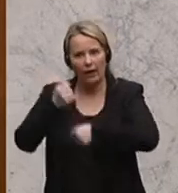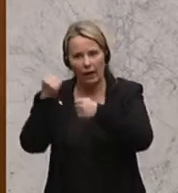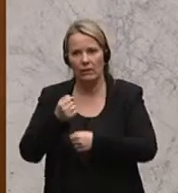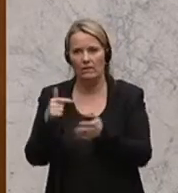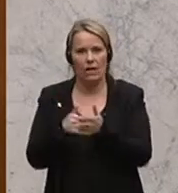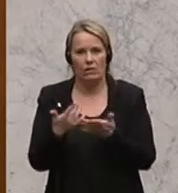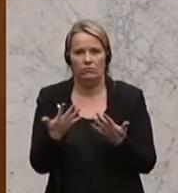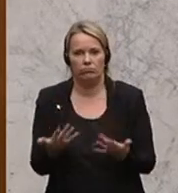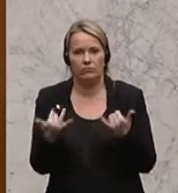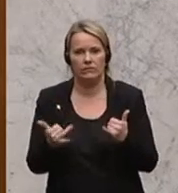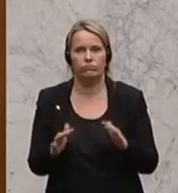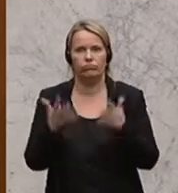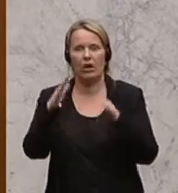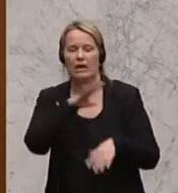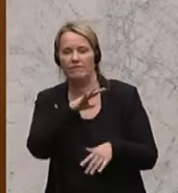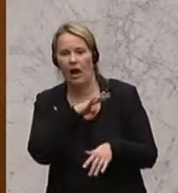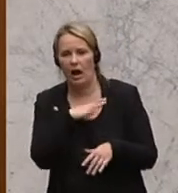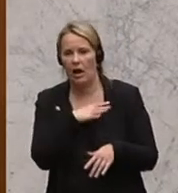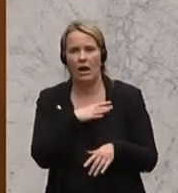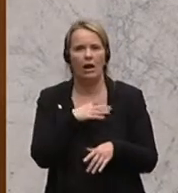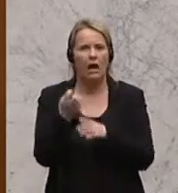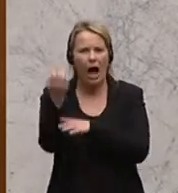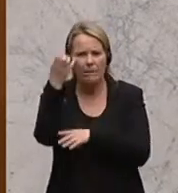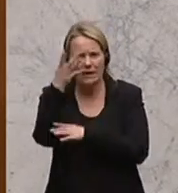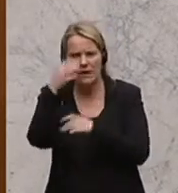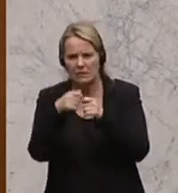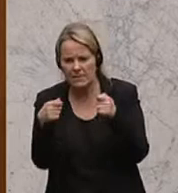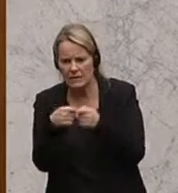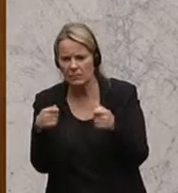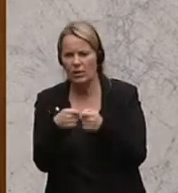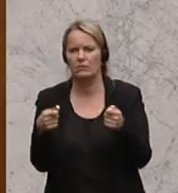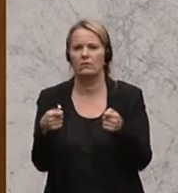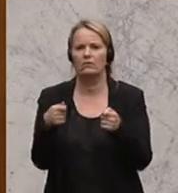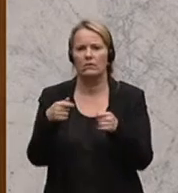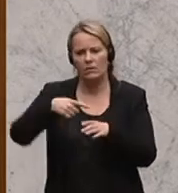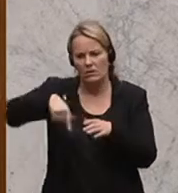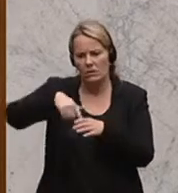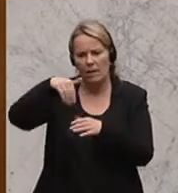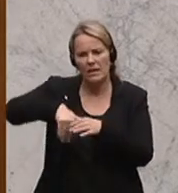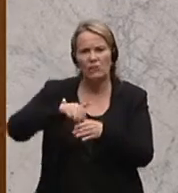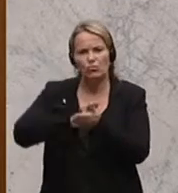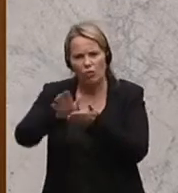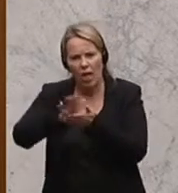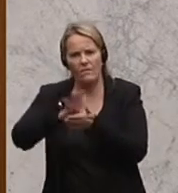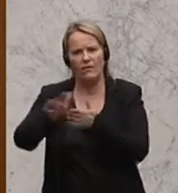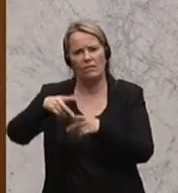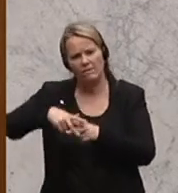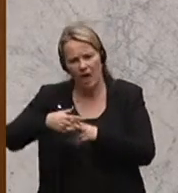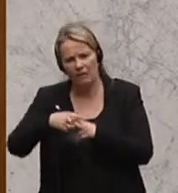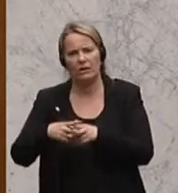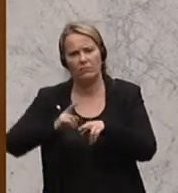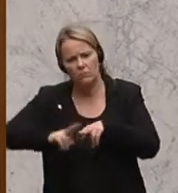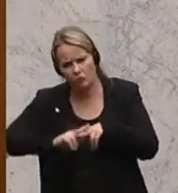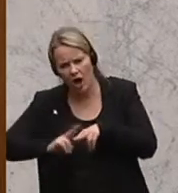unmittelbarer Relevanz und Gefahr notwendig ist. Abgasmessungen, Ausschleifen und dichten Wartungen, Montage von